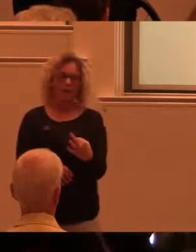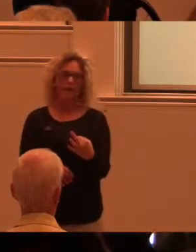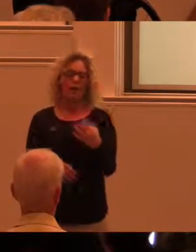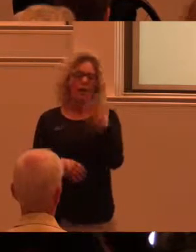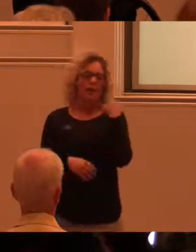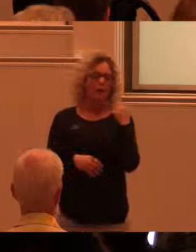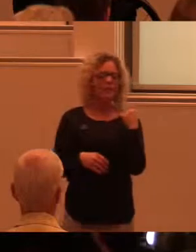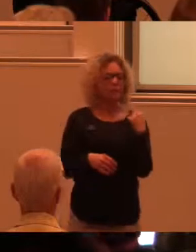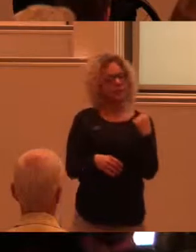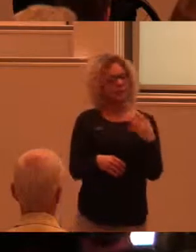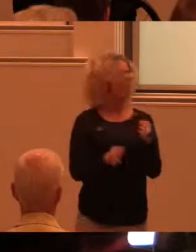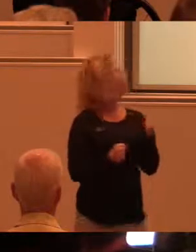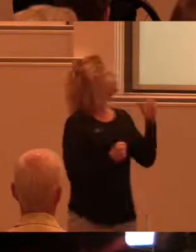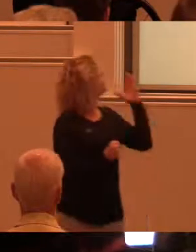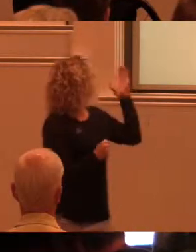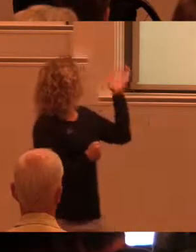Människan anpassar sig.